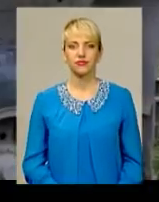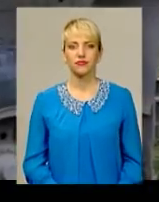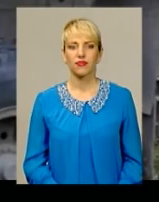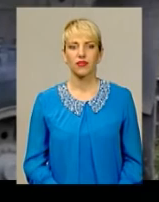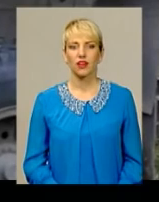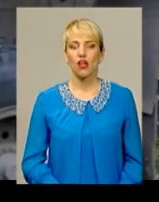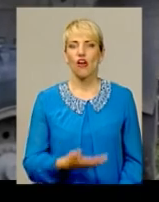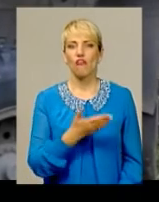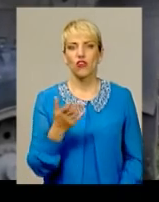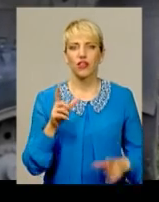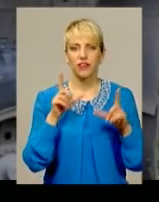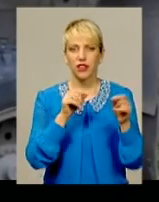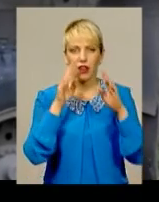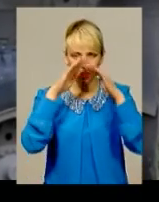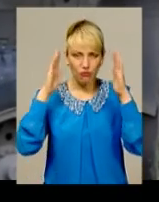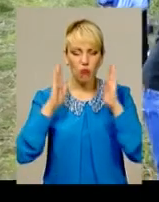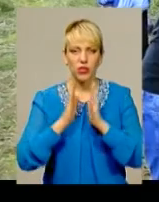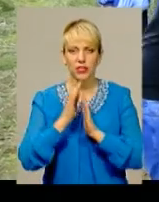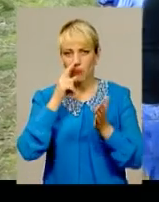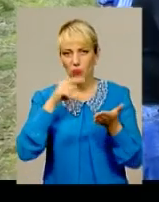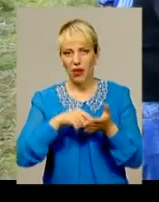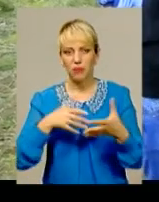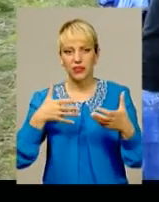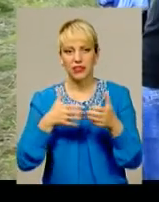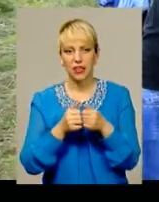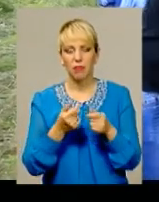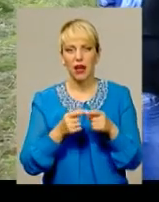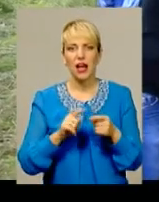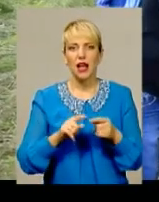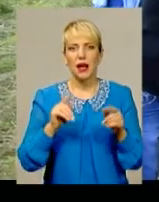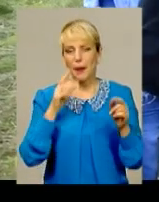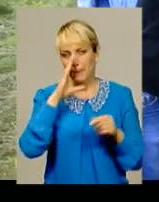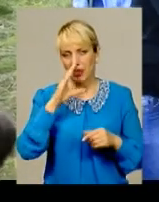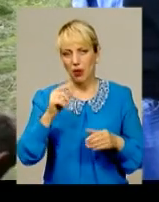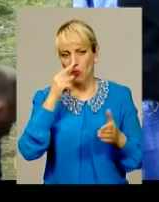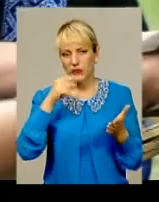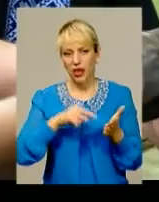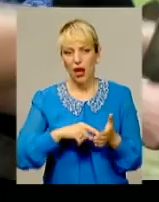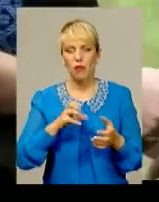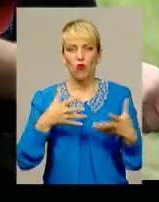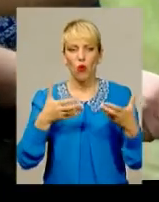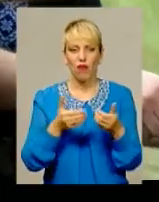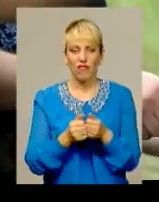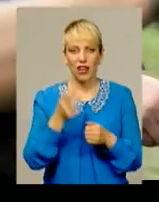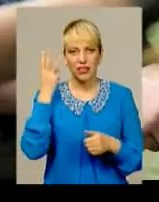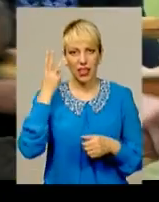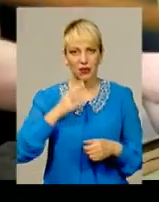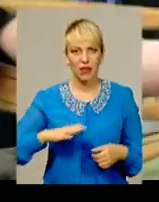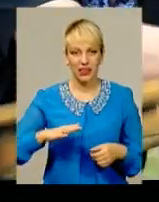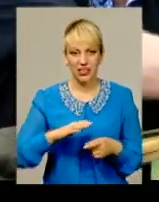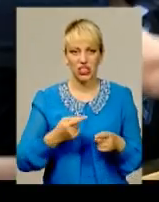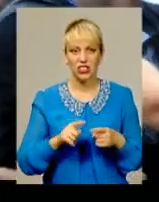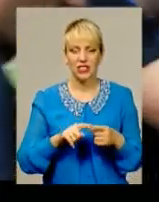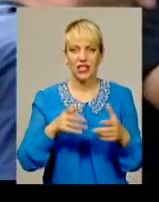Вони їхали в монастир, а потрапили в ДТП. Мікроавтобус з вірянами з Кропивницького потрапив у аварію на Хмельниччині. ДТП сталося